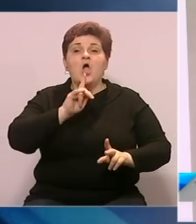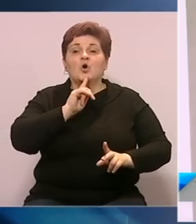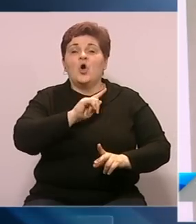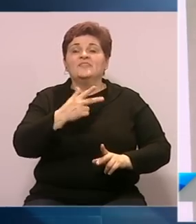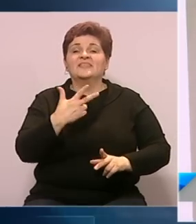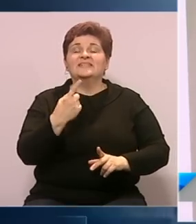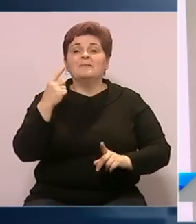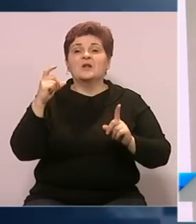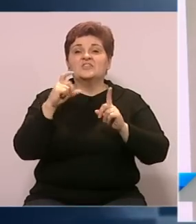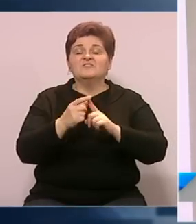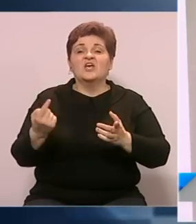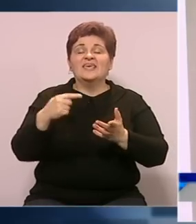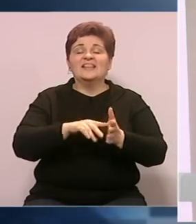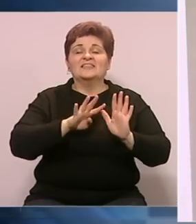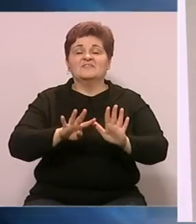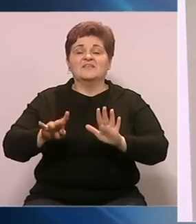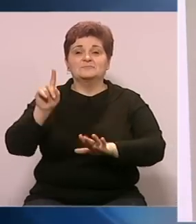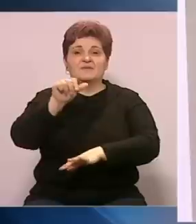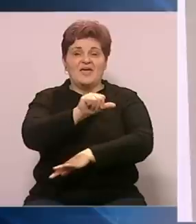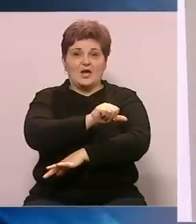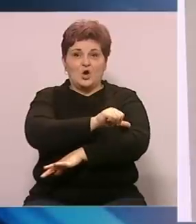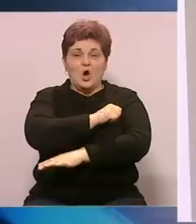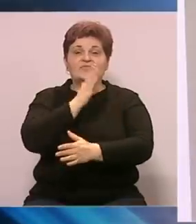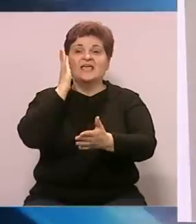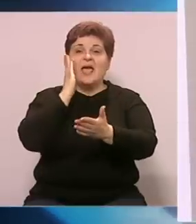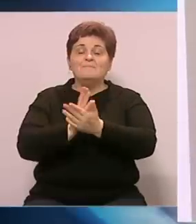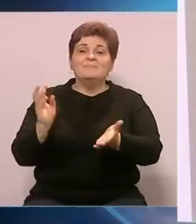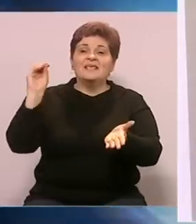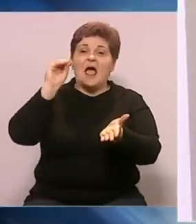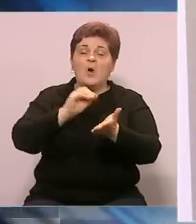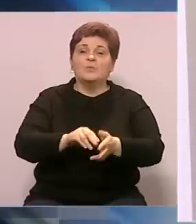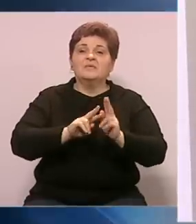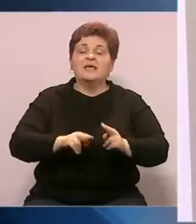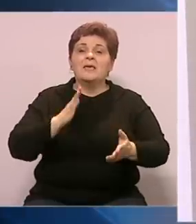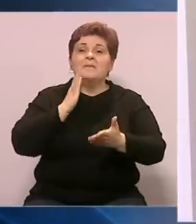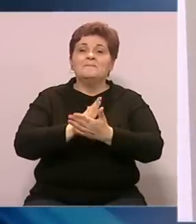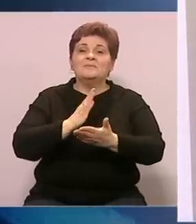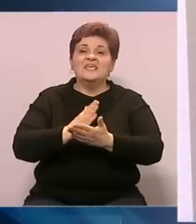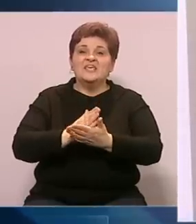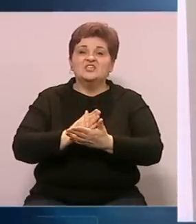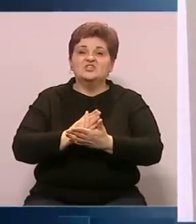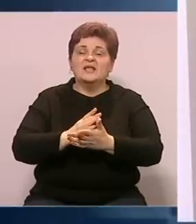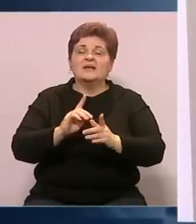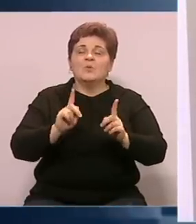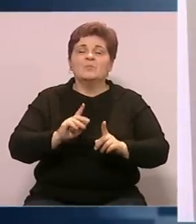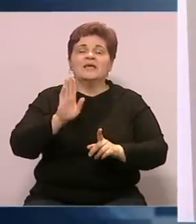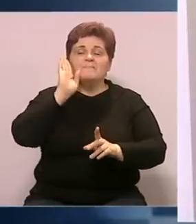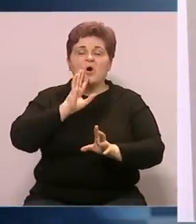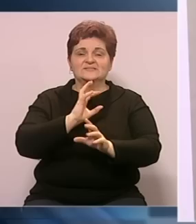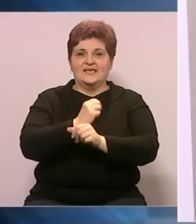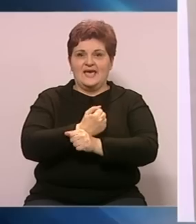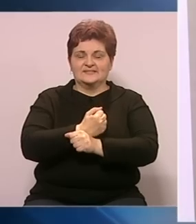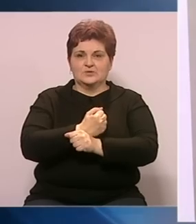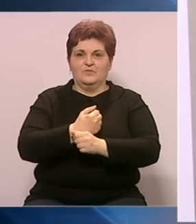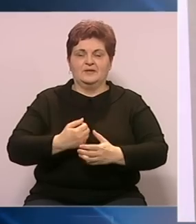31. decembra 1991. godine bila upisana kao imovina bivše socijalističke republike Bosne i Hercegovine.